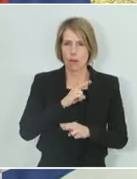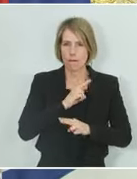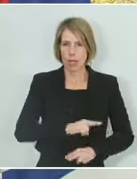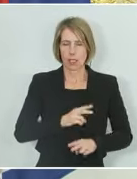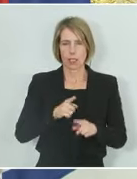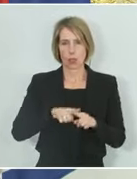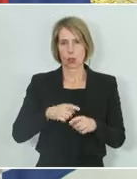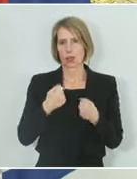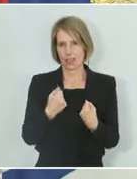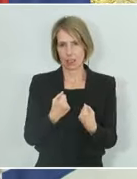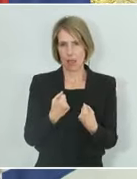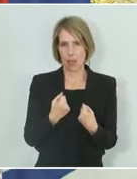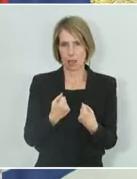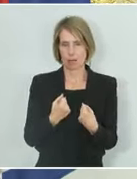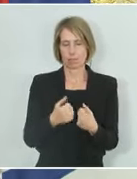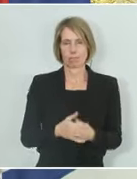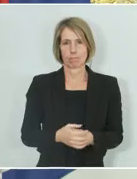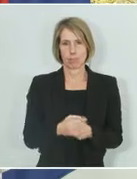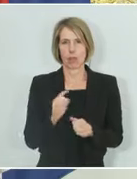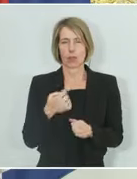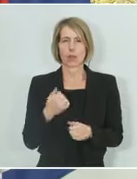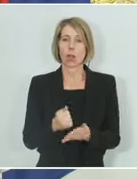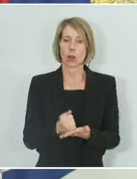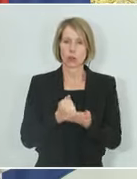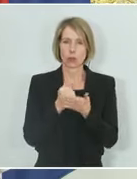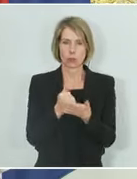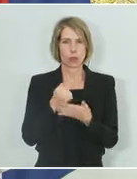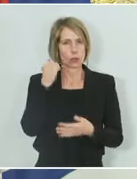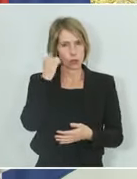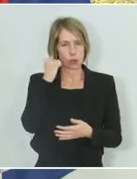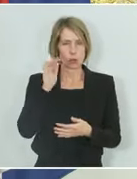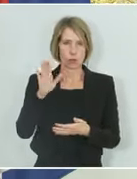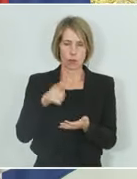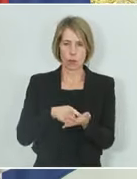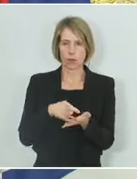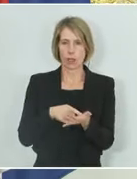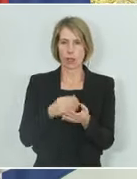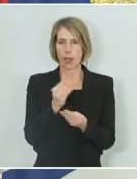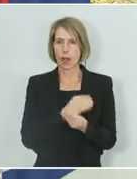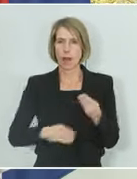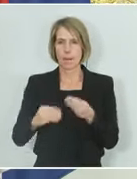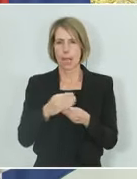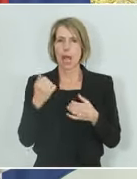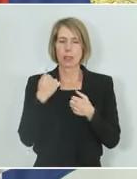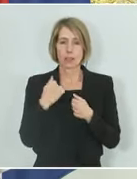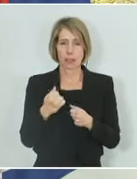Wir unterstützen die Forderungen da des Kosovo, wenn es darum geht, auch hier noch mehr Sicherheit zu generieren.